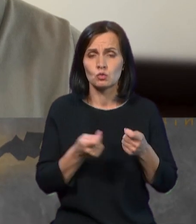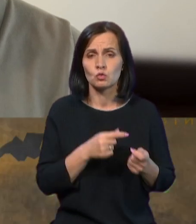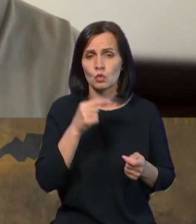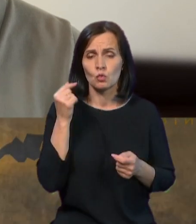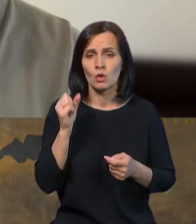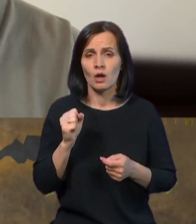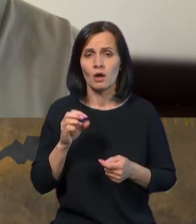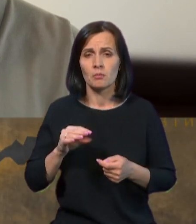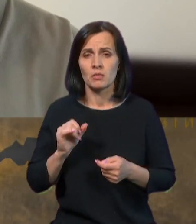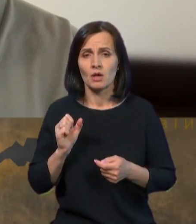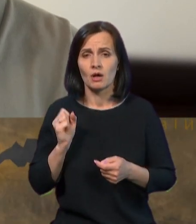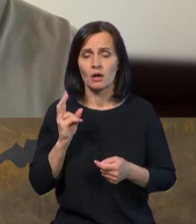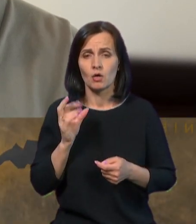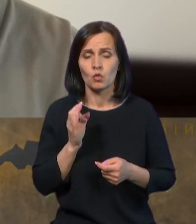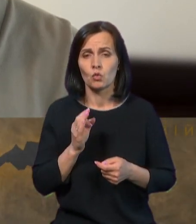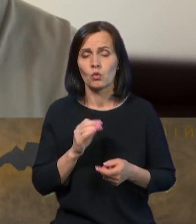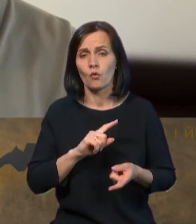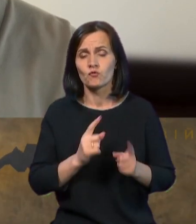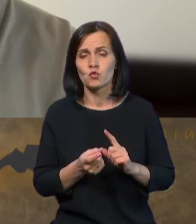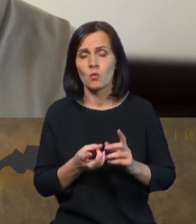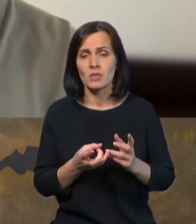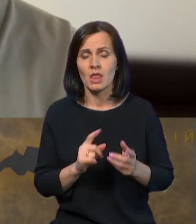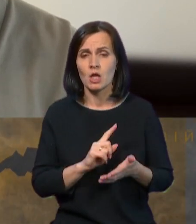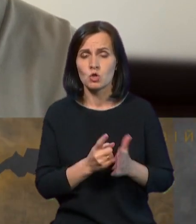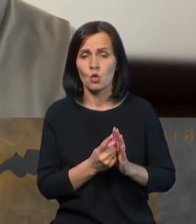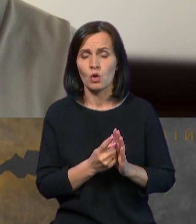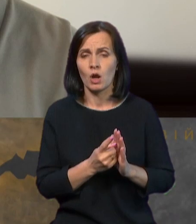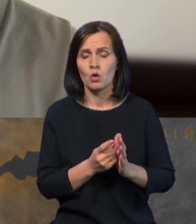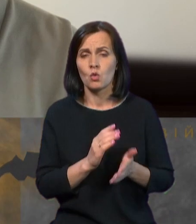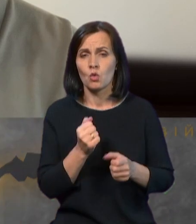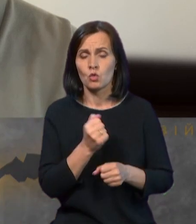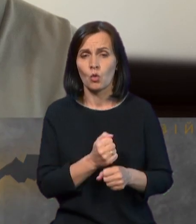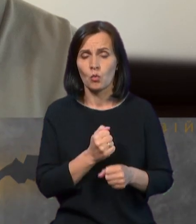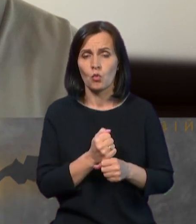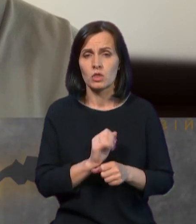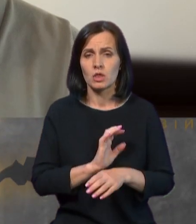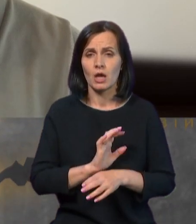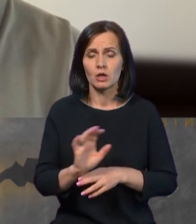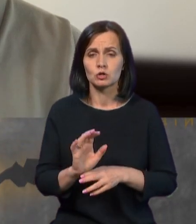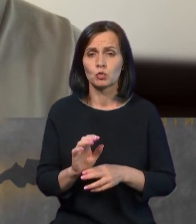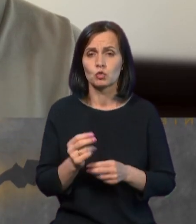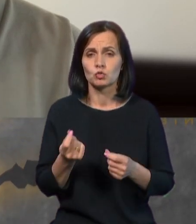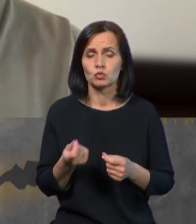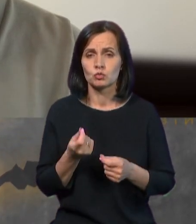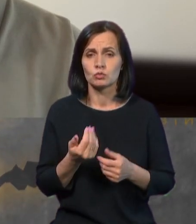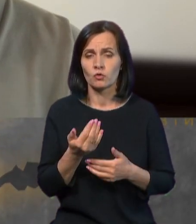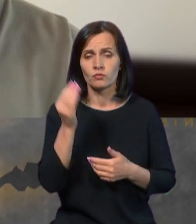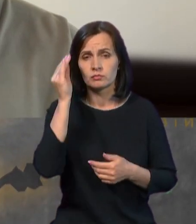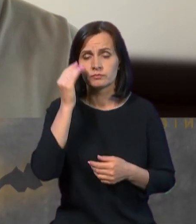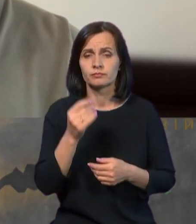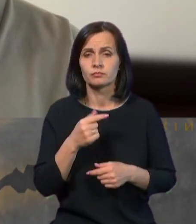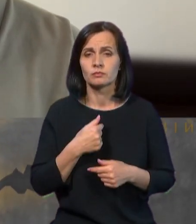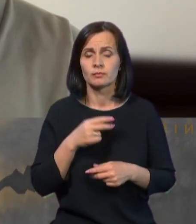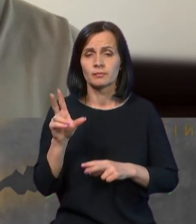обмін на гарантії нормальної роботи угоди про безпечний експорт зерна, на вашу думку? Ви знаєте, я